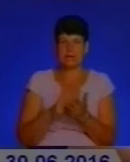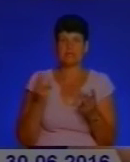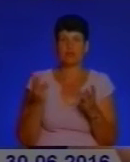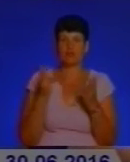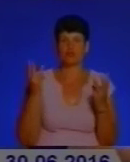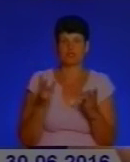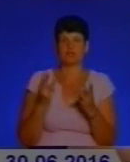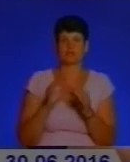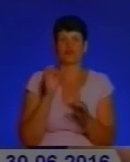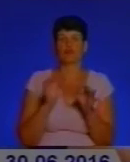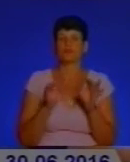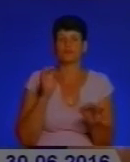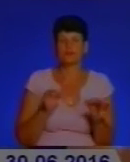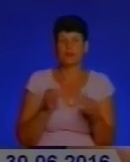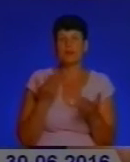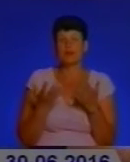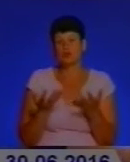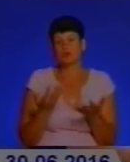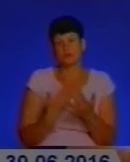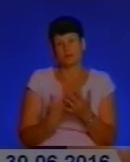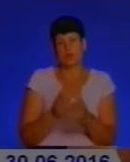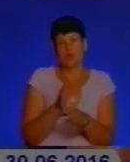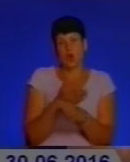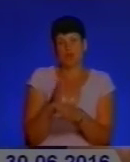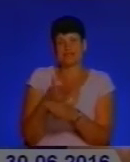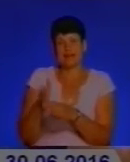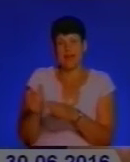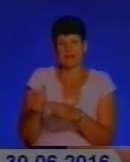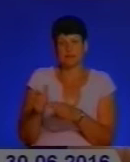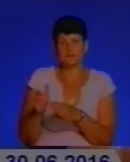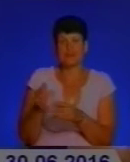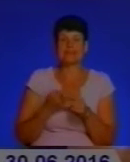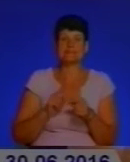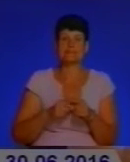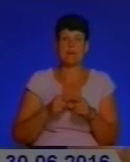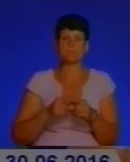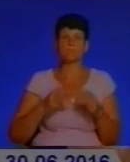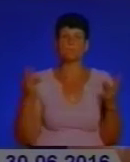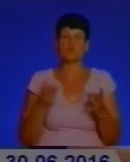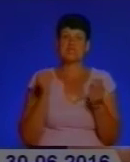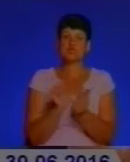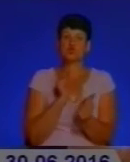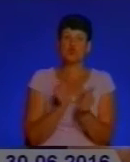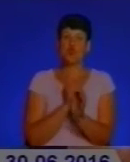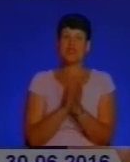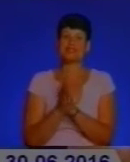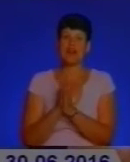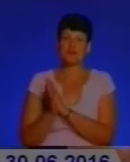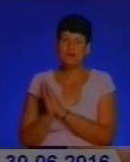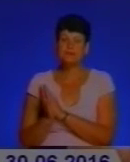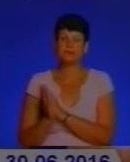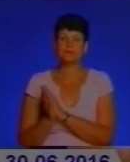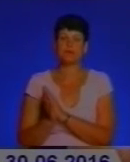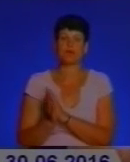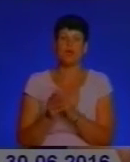екосистемах. Якщо брати їх, розділяти на класи, то це пожежі сухої трави нас найбільше дошкуляють, пожежі на